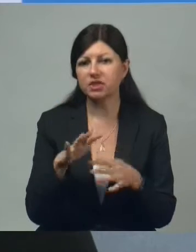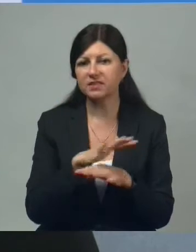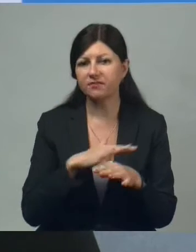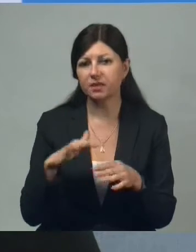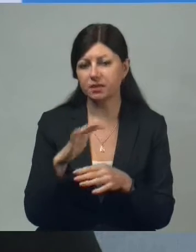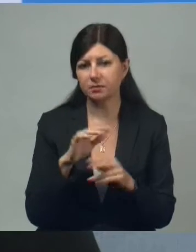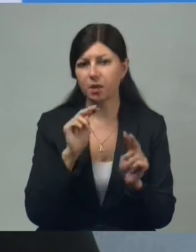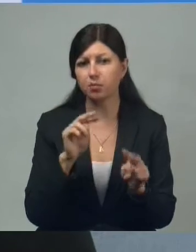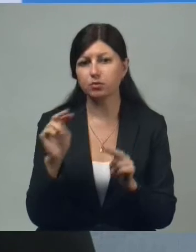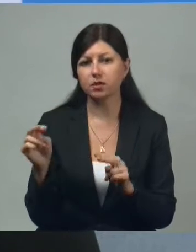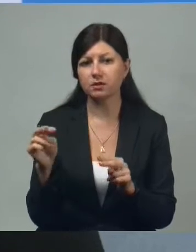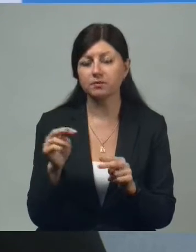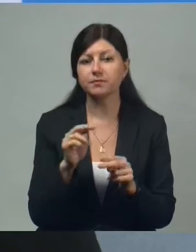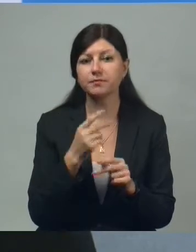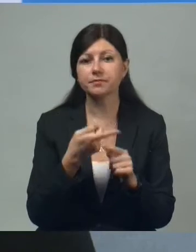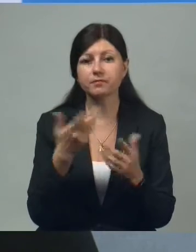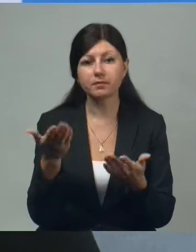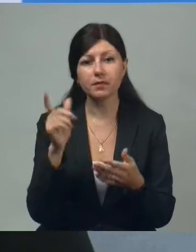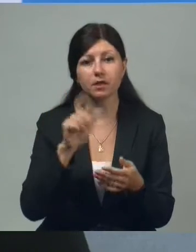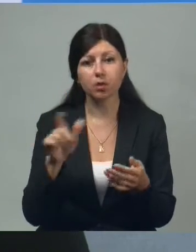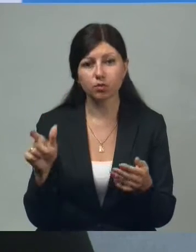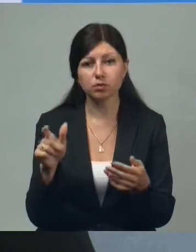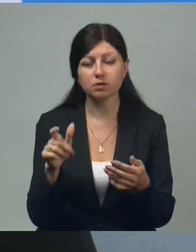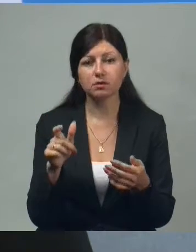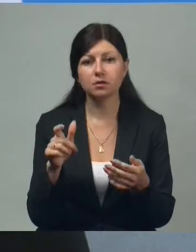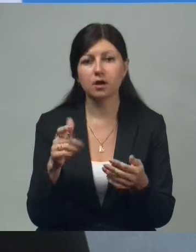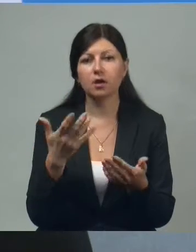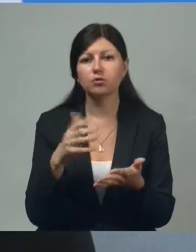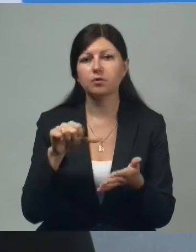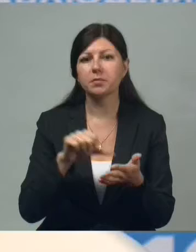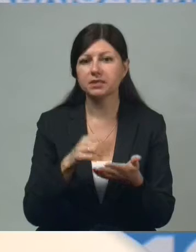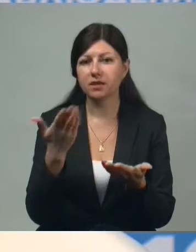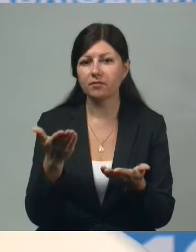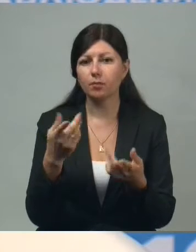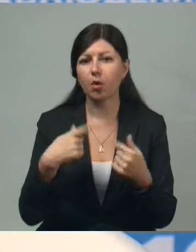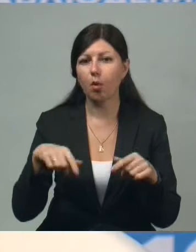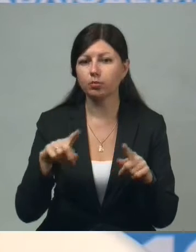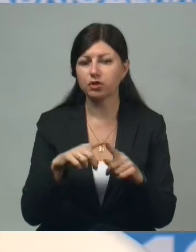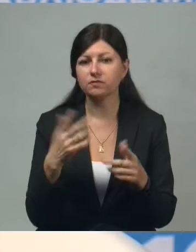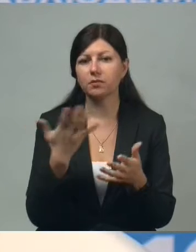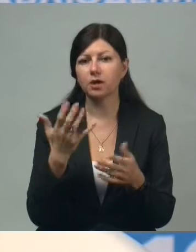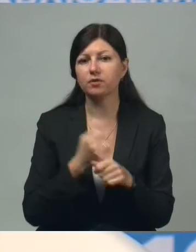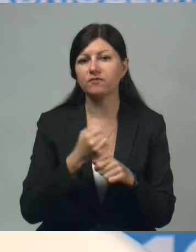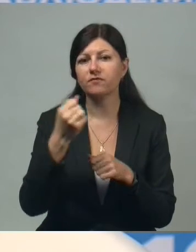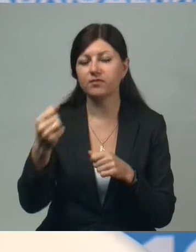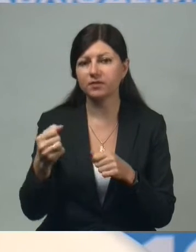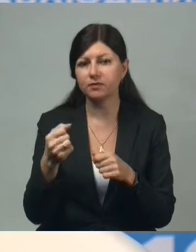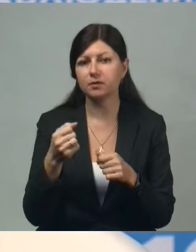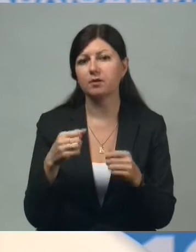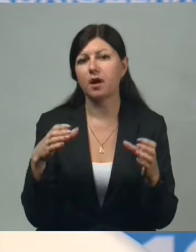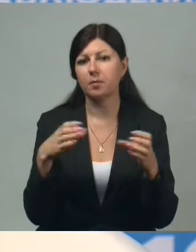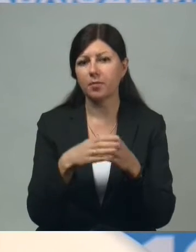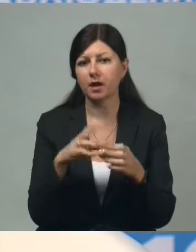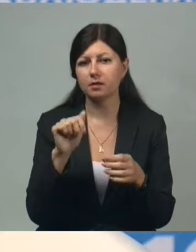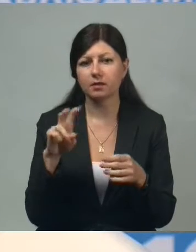Ведь они, это кто? Это люди, представленные обществом, люди, которых выдвинула общественная палата